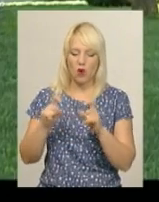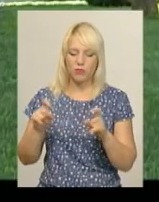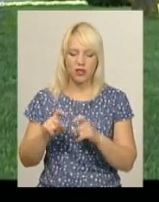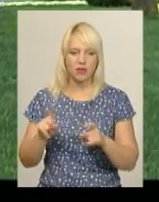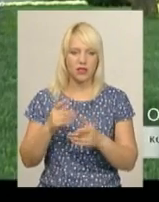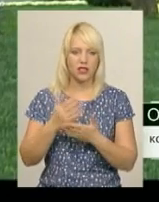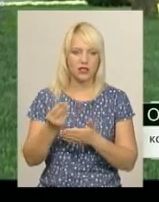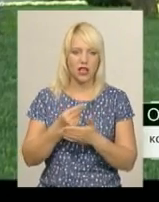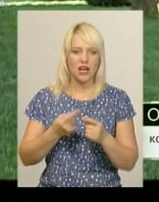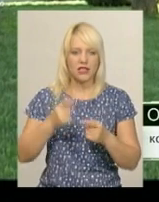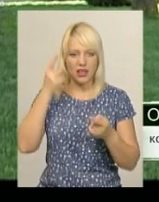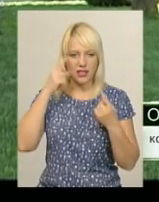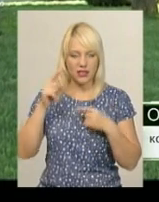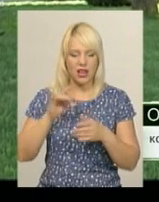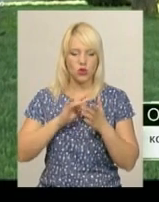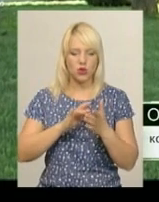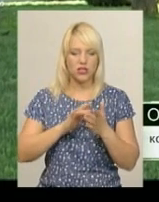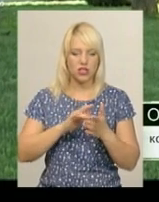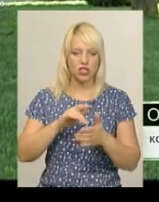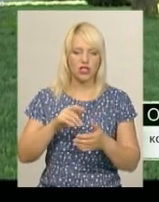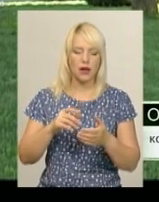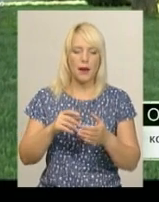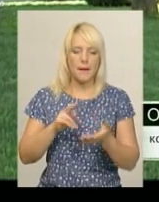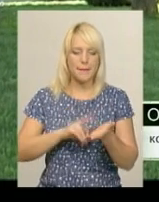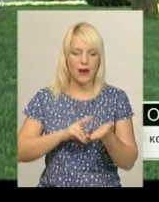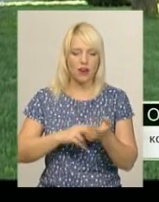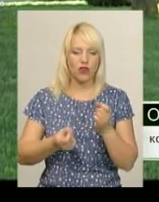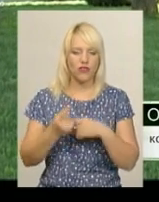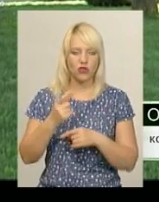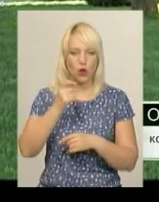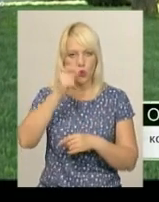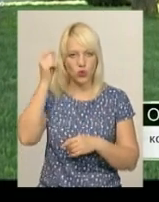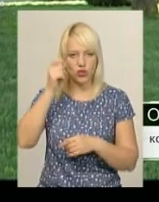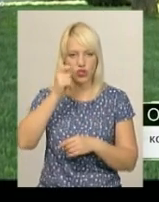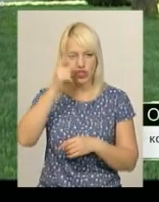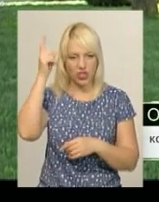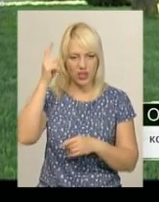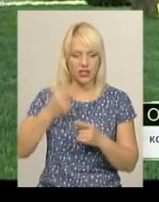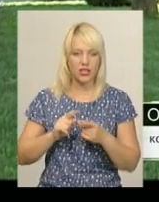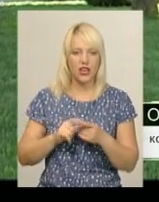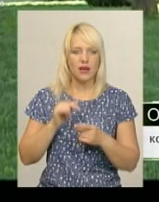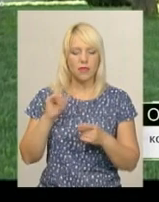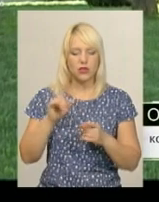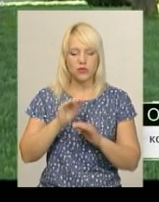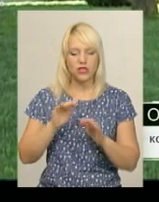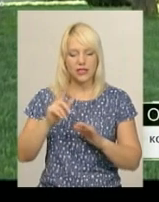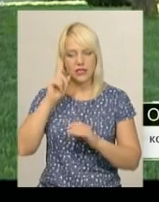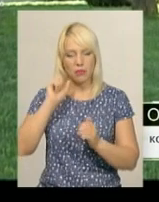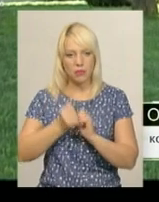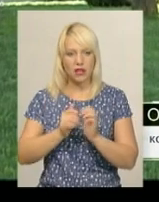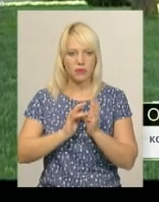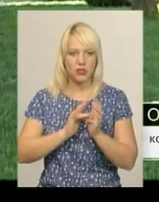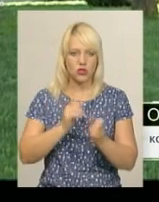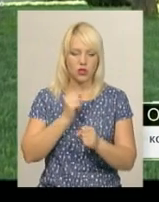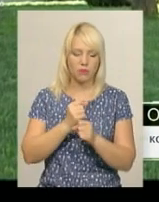Ідея туристичних марок виникла 20 років тому у Чехії. Два скаутських керівники, аби діти краще запам'ятали мандрівку, виготовили дерев